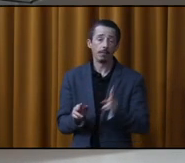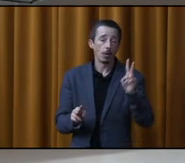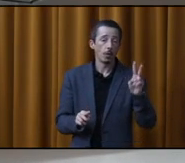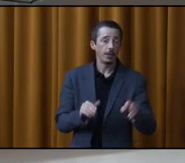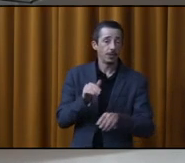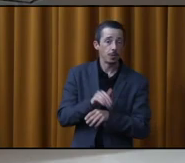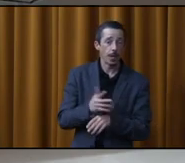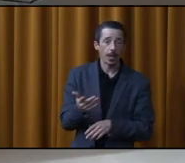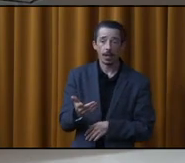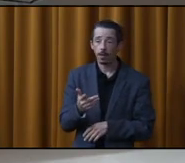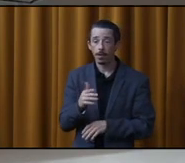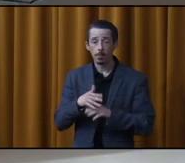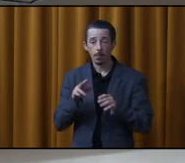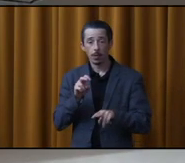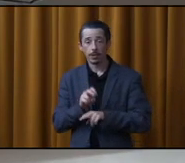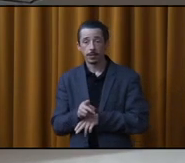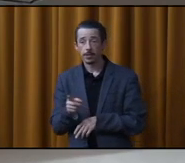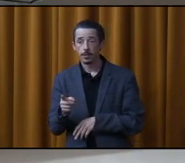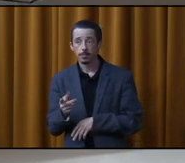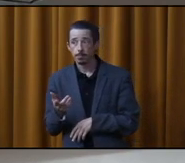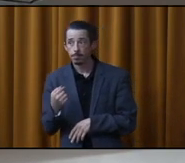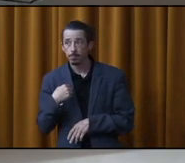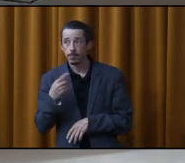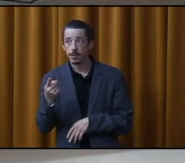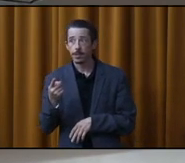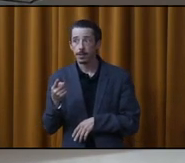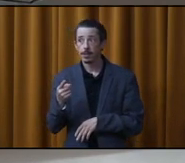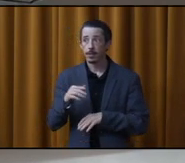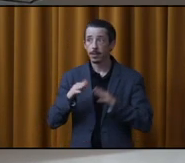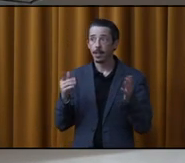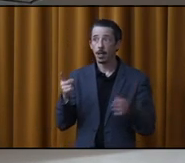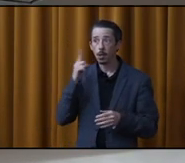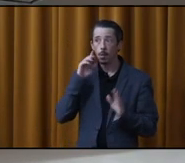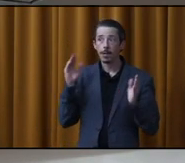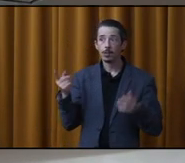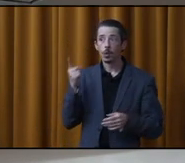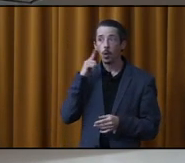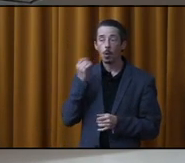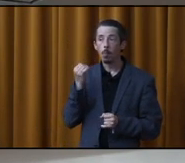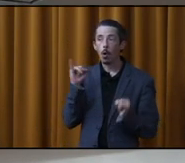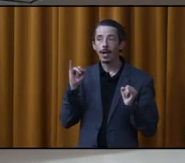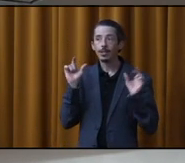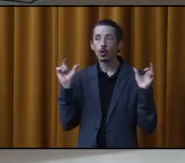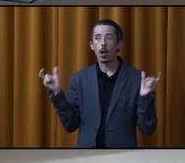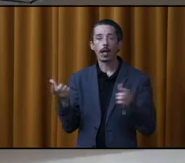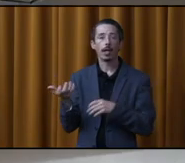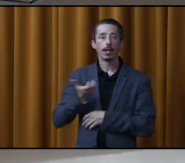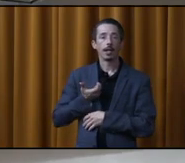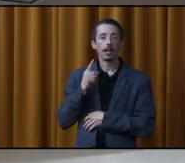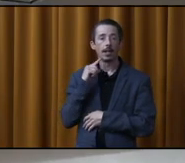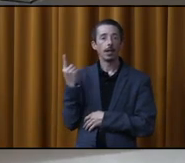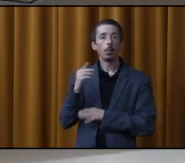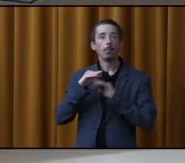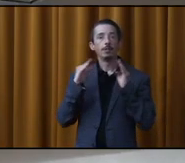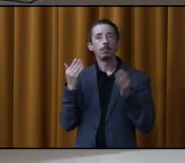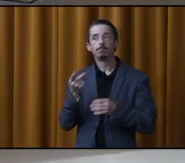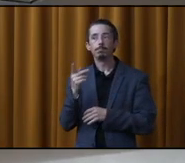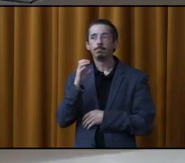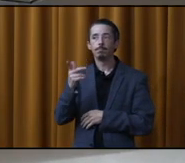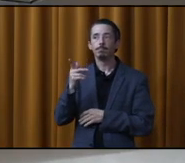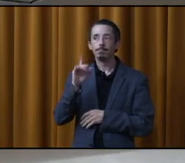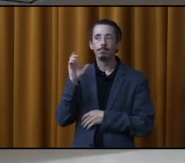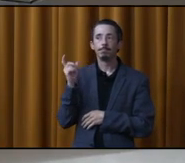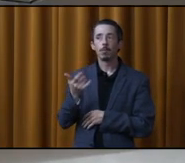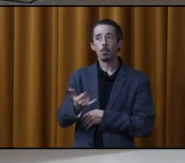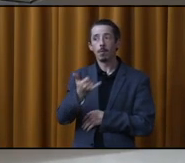on est assis dans la maison et ils nous disent « Mais ta maison n'est pas isolée ». C'est la réponse. Ils nous disent « Bien,